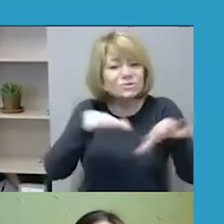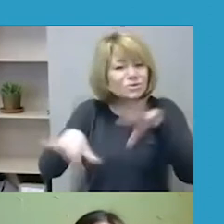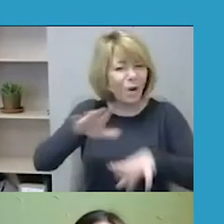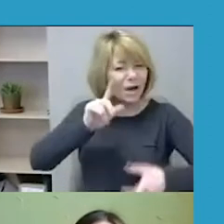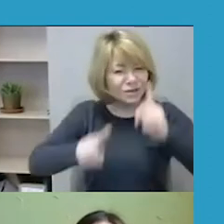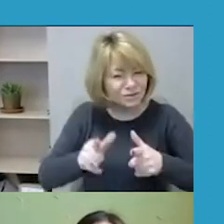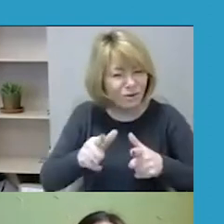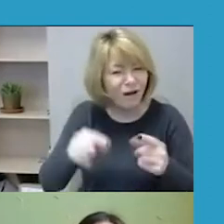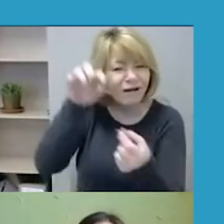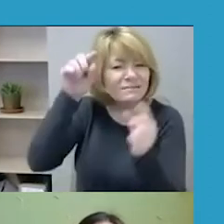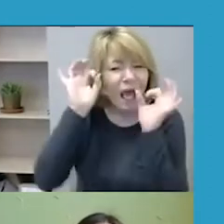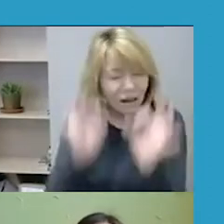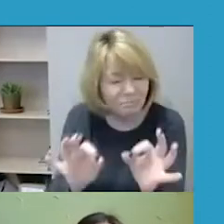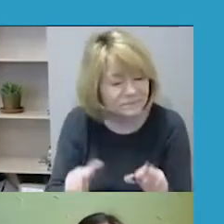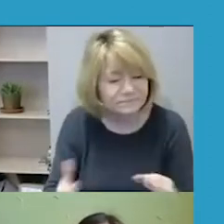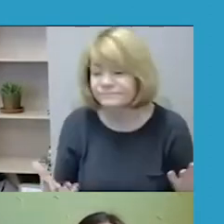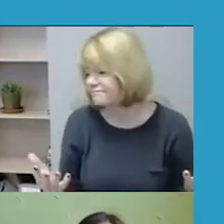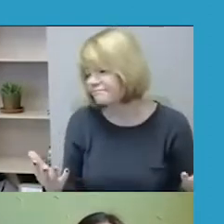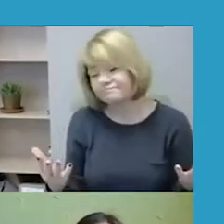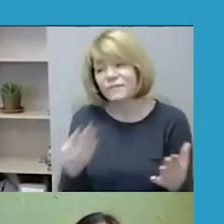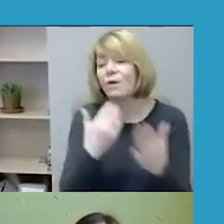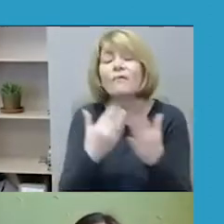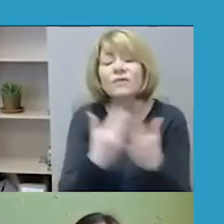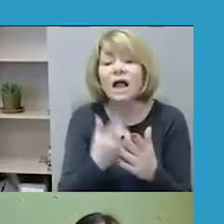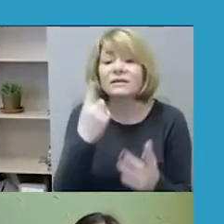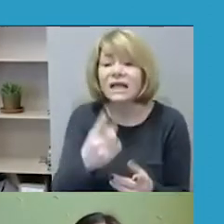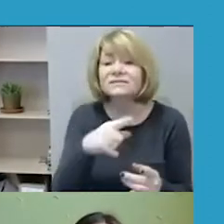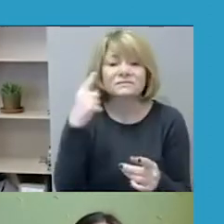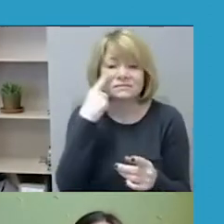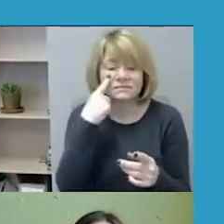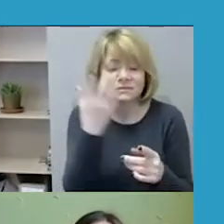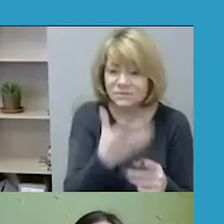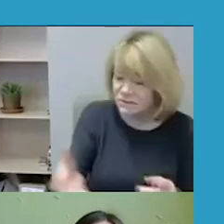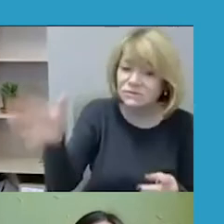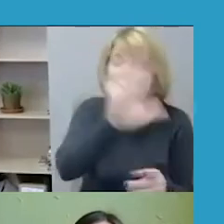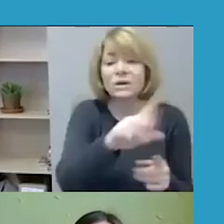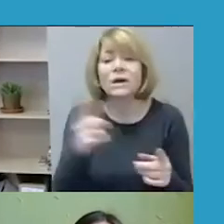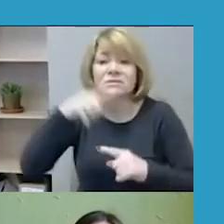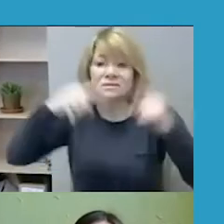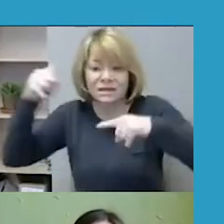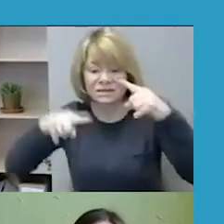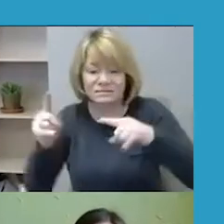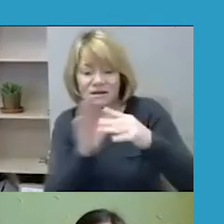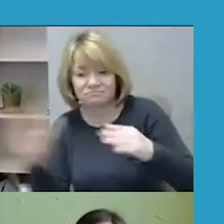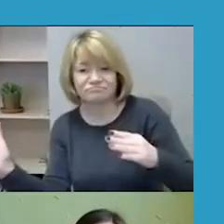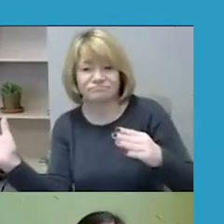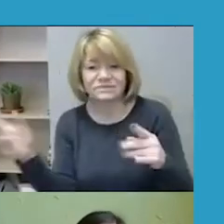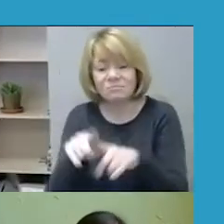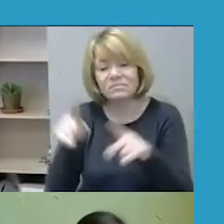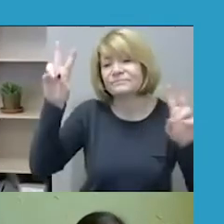nusikaltimų lieka užrybėje, taip vadinamoje pilkojoje zonoje. Ir dėl to